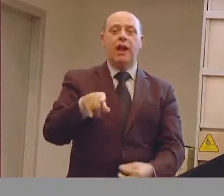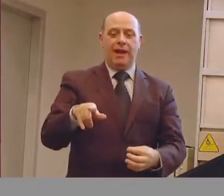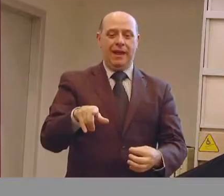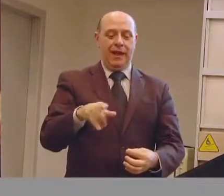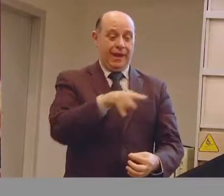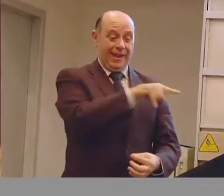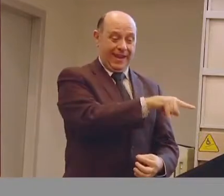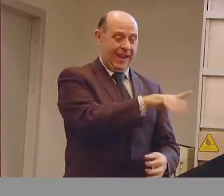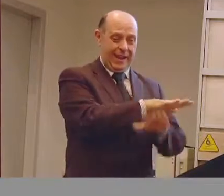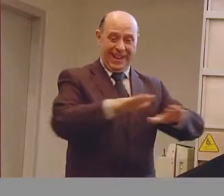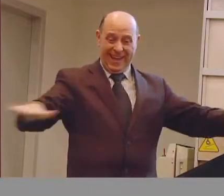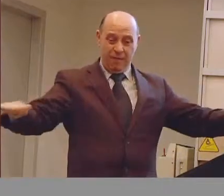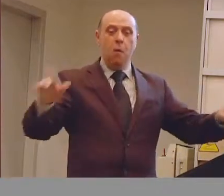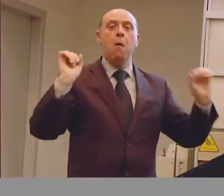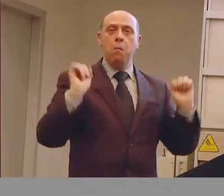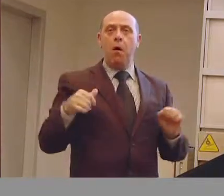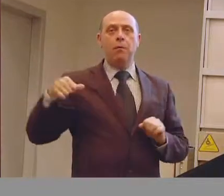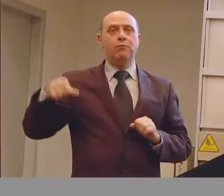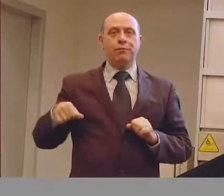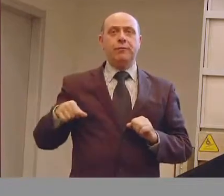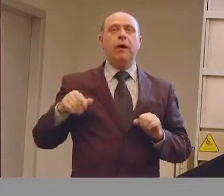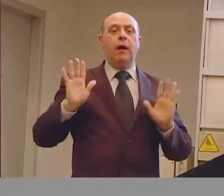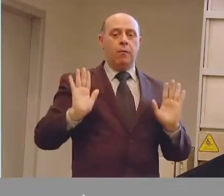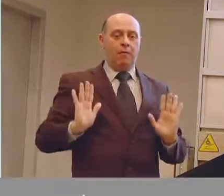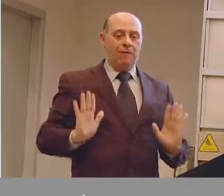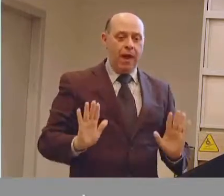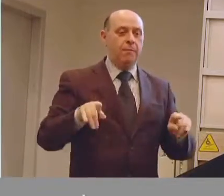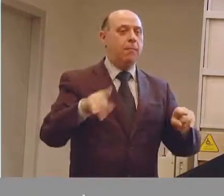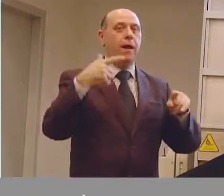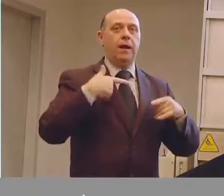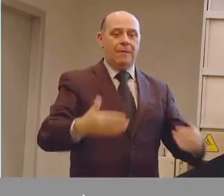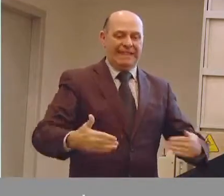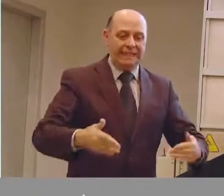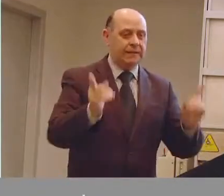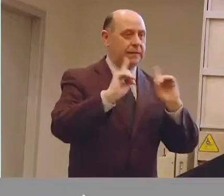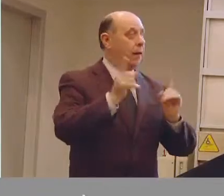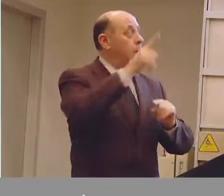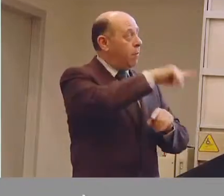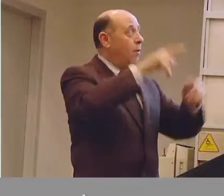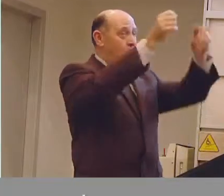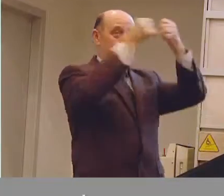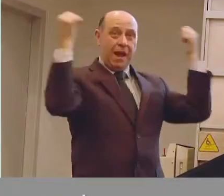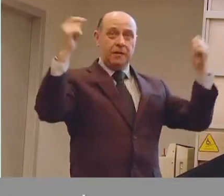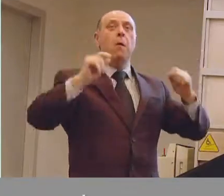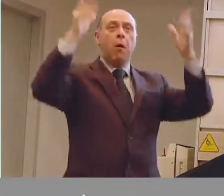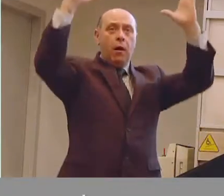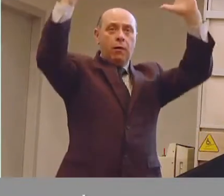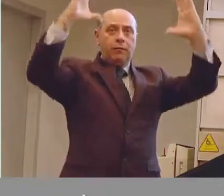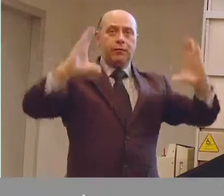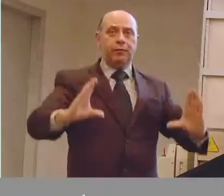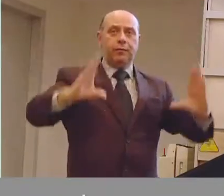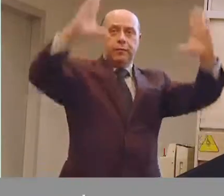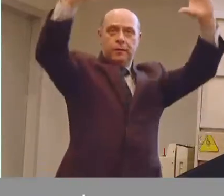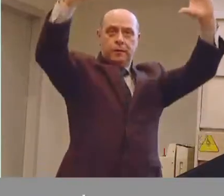di lavoro si ferma proprio per non schiacciare le gambe. Abbiamo visto il pensile che elettricamente sale e scende,